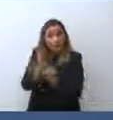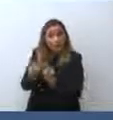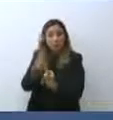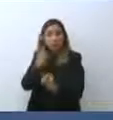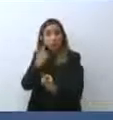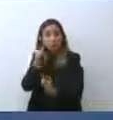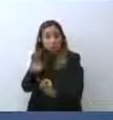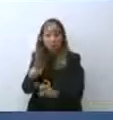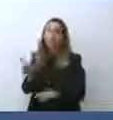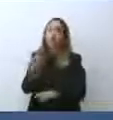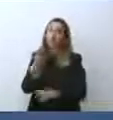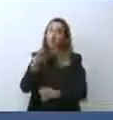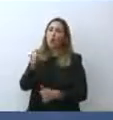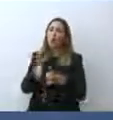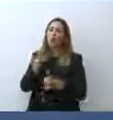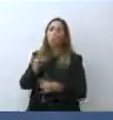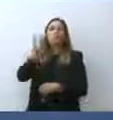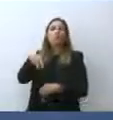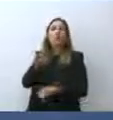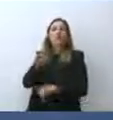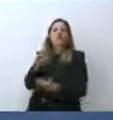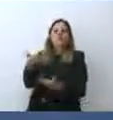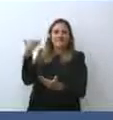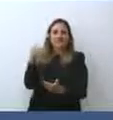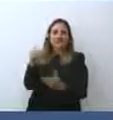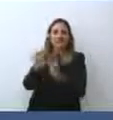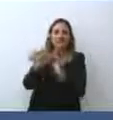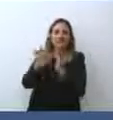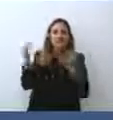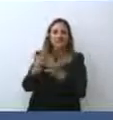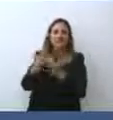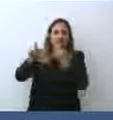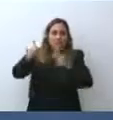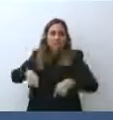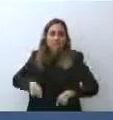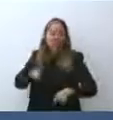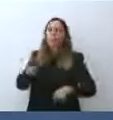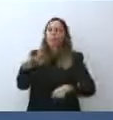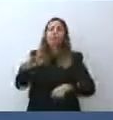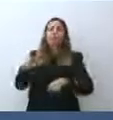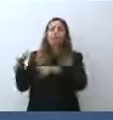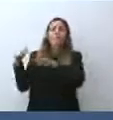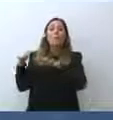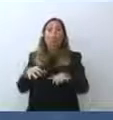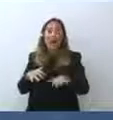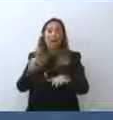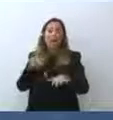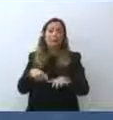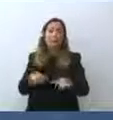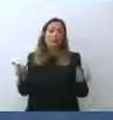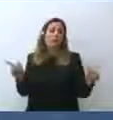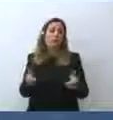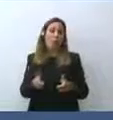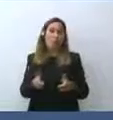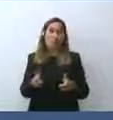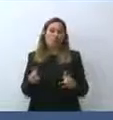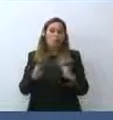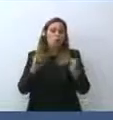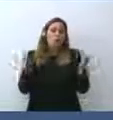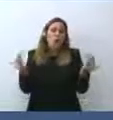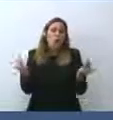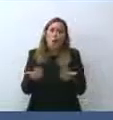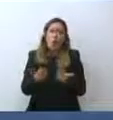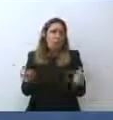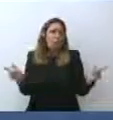all'anno della pandemia, perché lì si è fermato tutto, anche i migranti. Quindi questo è un po'... Ma certamente,